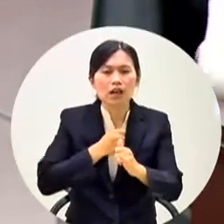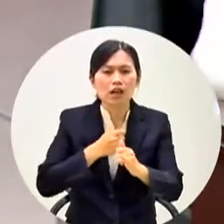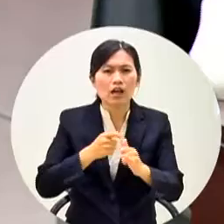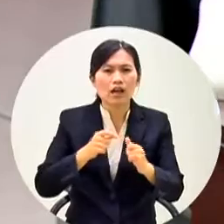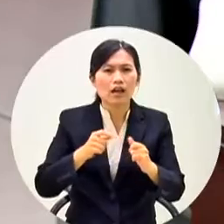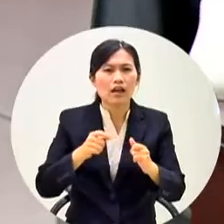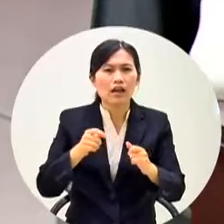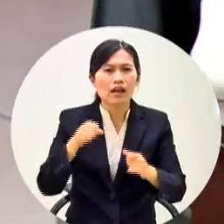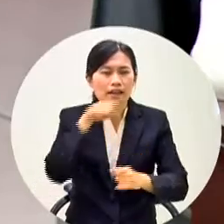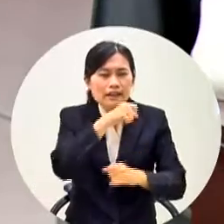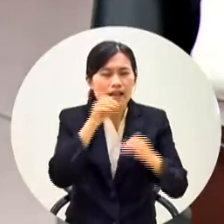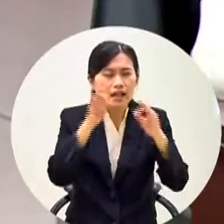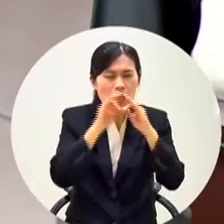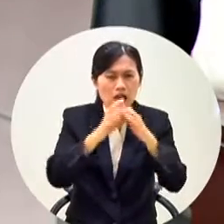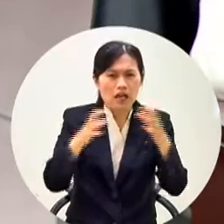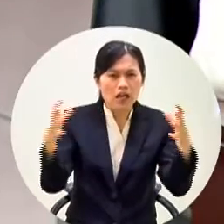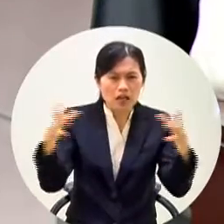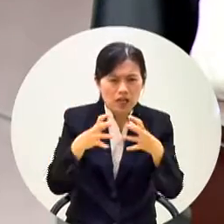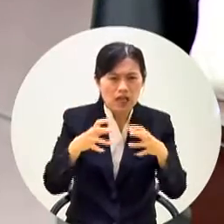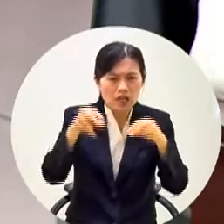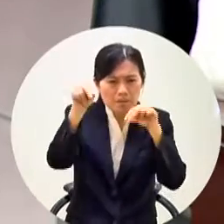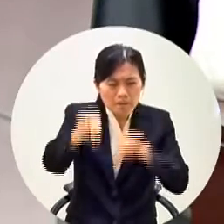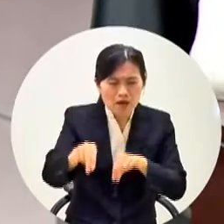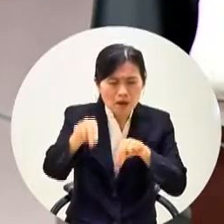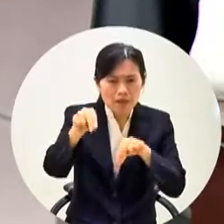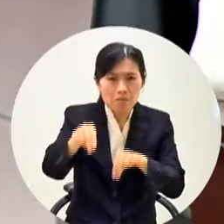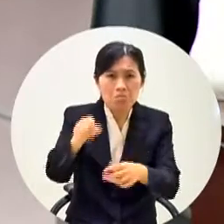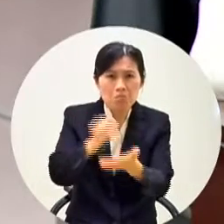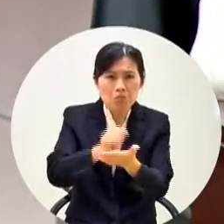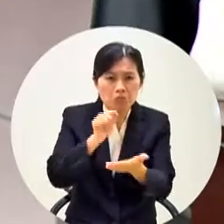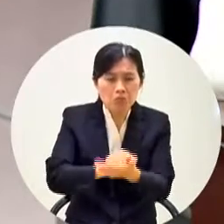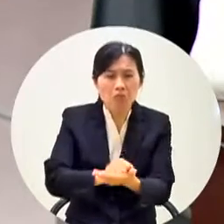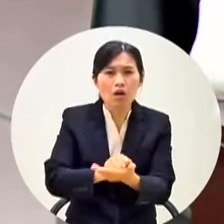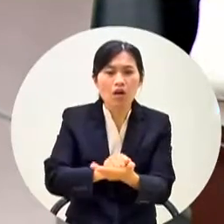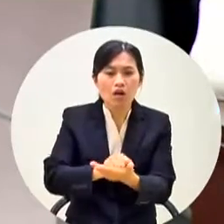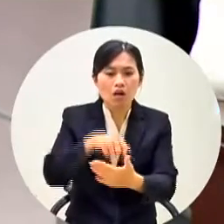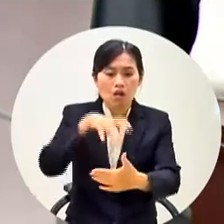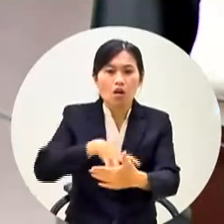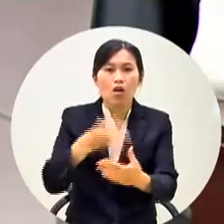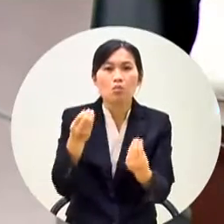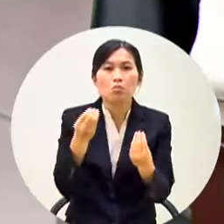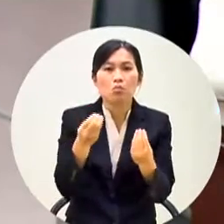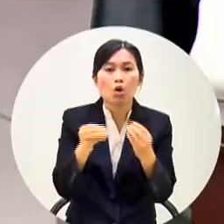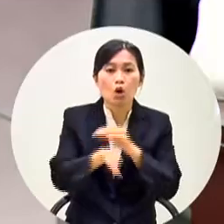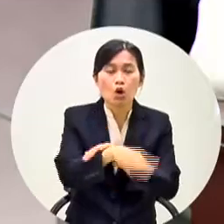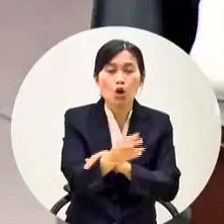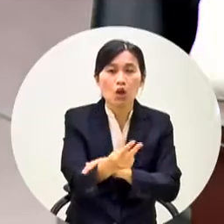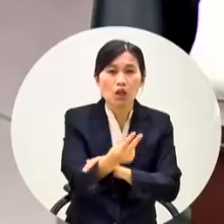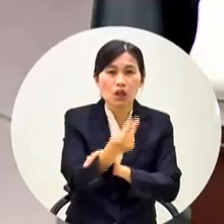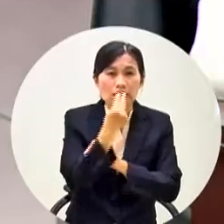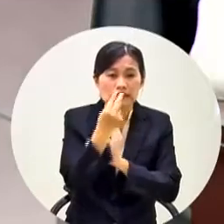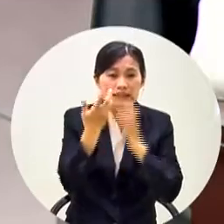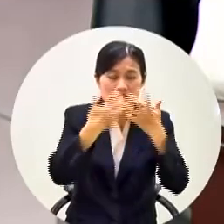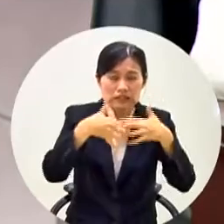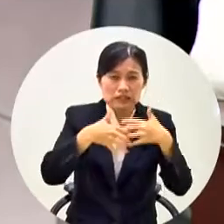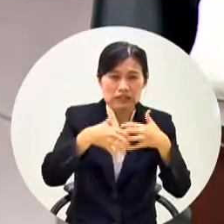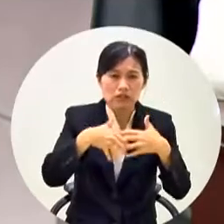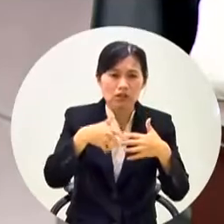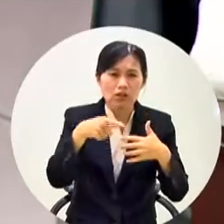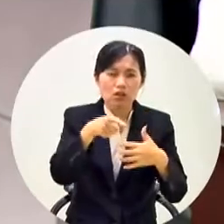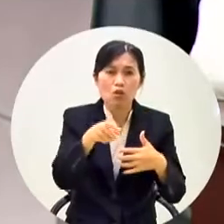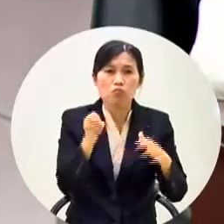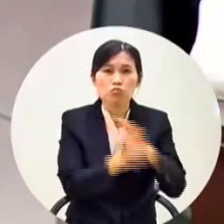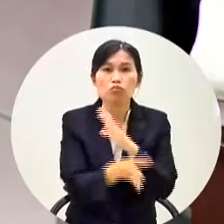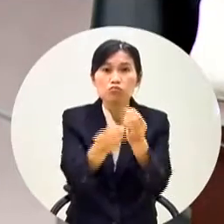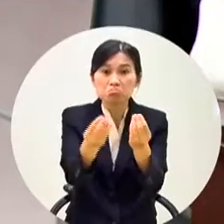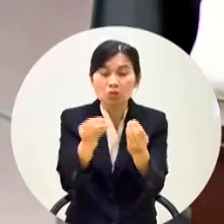行共同共一契約的項目是沒有空氣清淨機這個項目沒有這個項目有冷氣